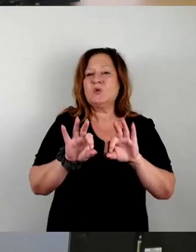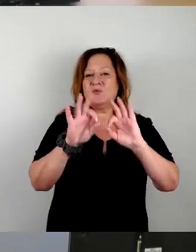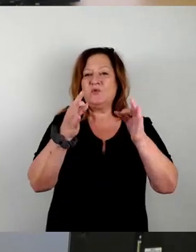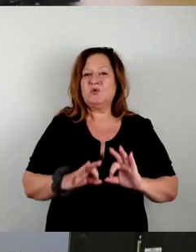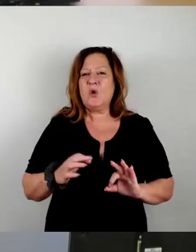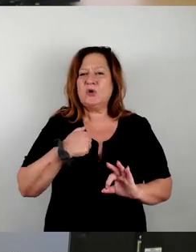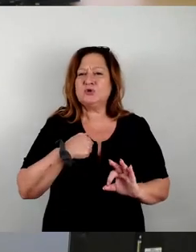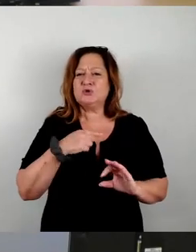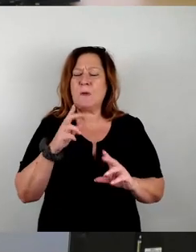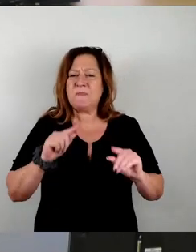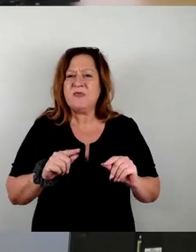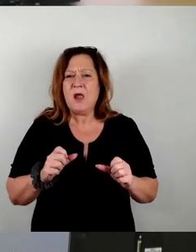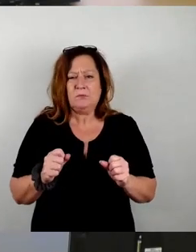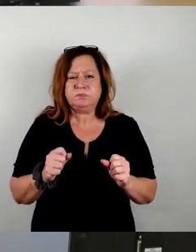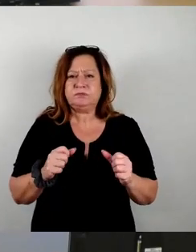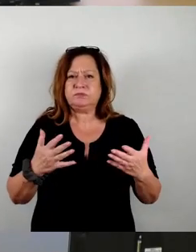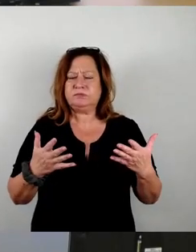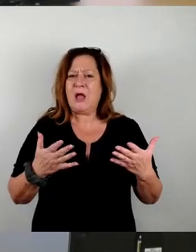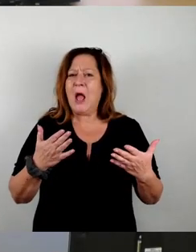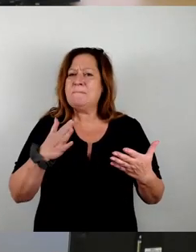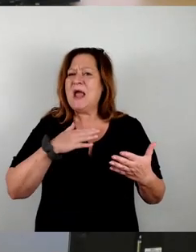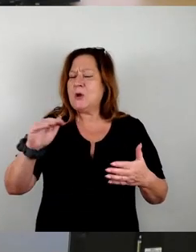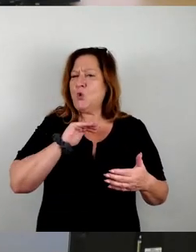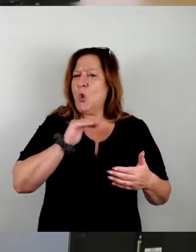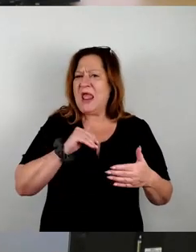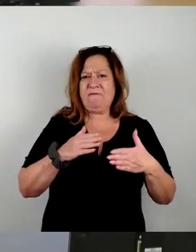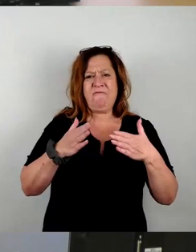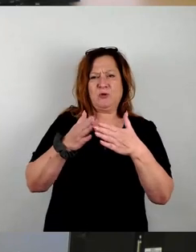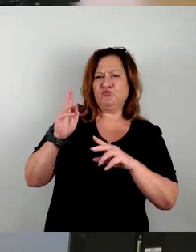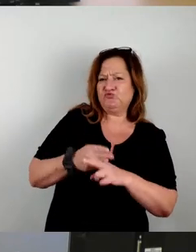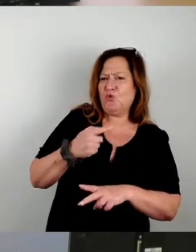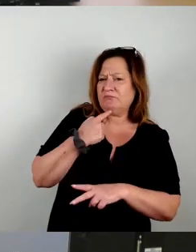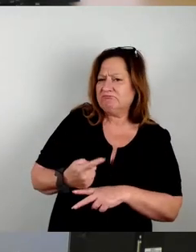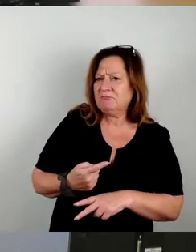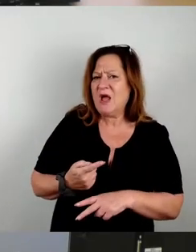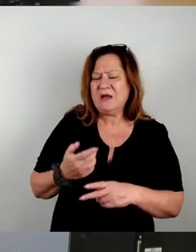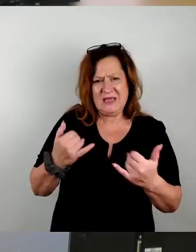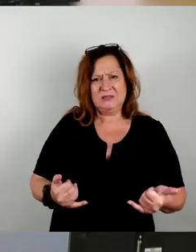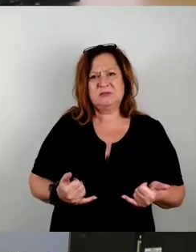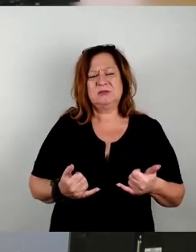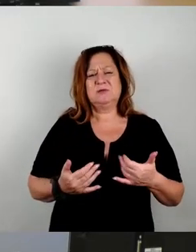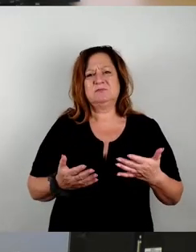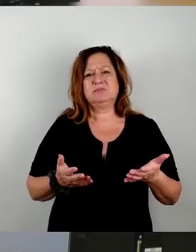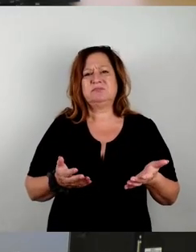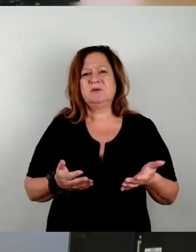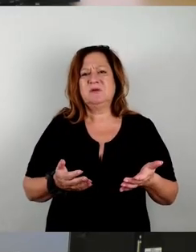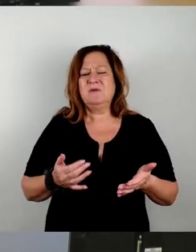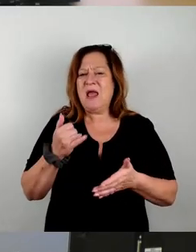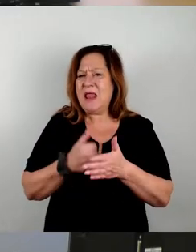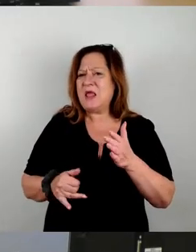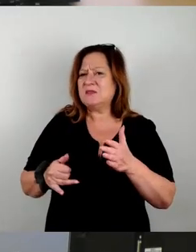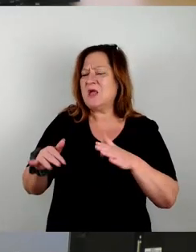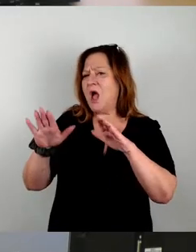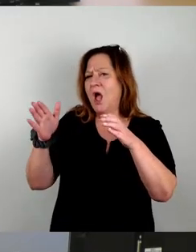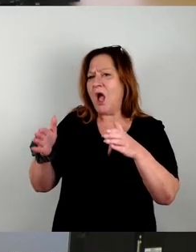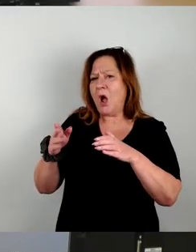in meine Fraktionskollegen, da haben mich auch einige angeguckt, haben gesagt, was, wie ist das jetzt von der letzten Aufstellung, von dem